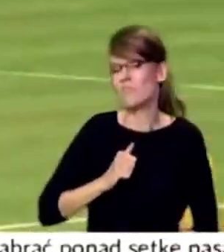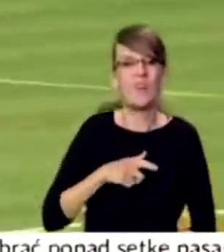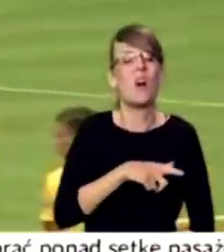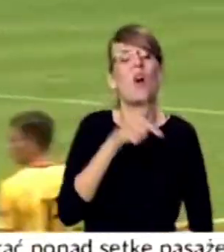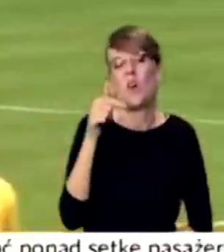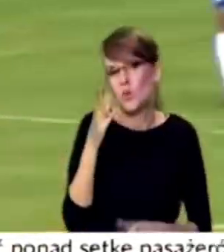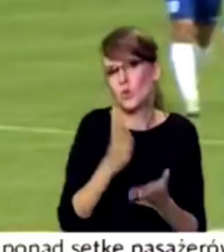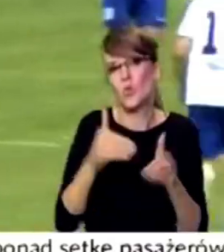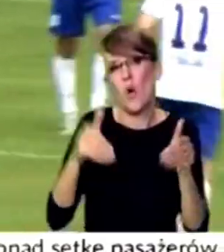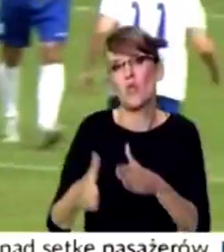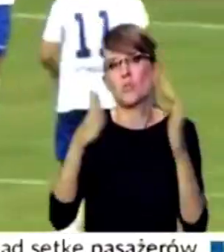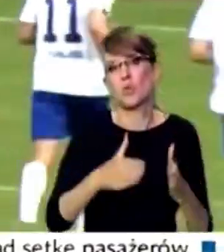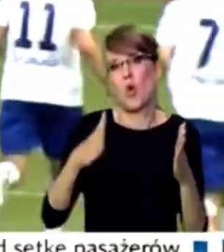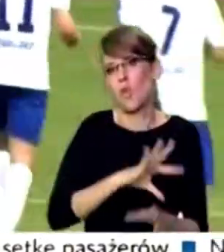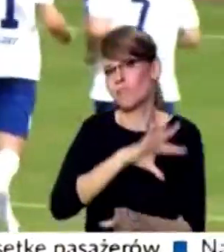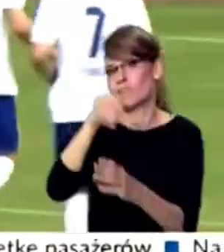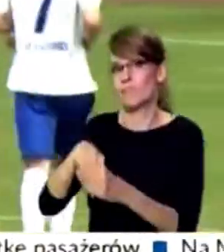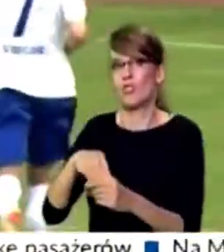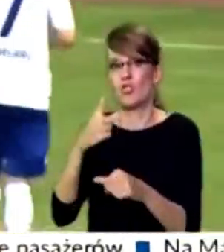występy trzeciej lidze.